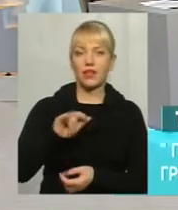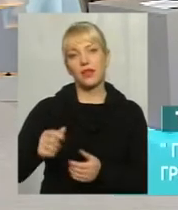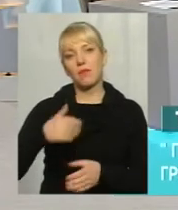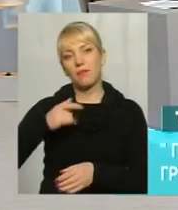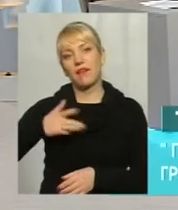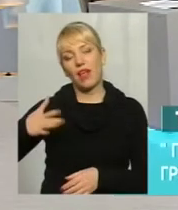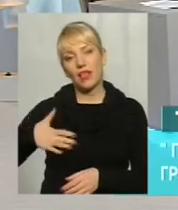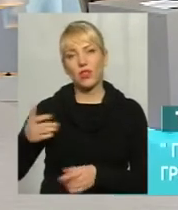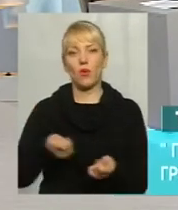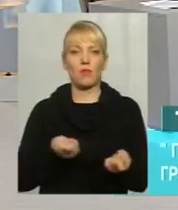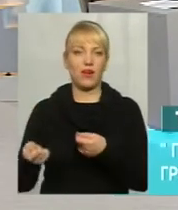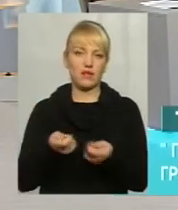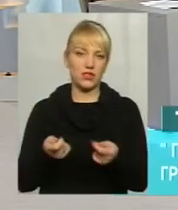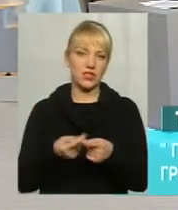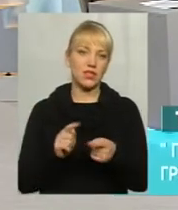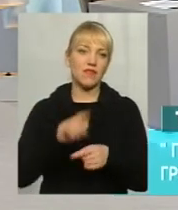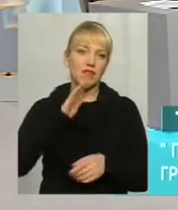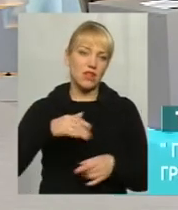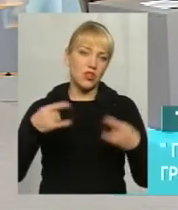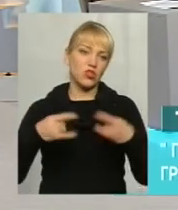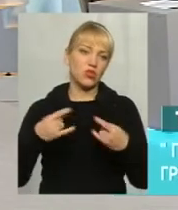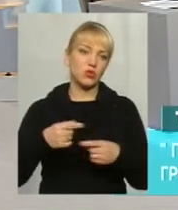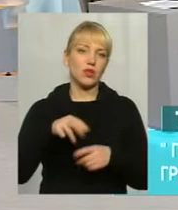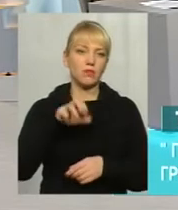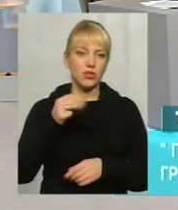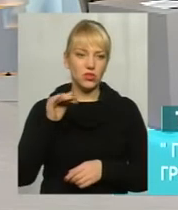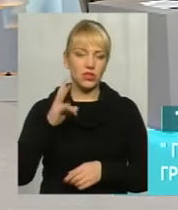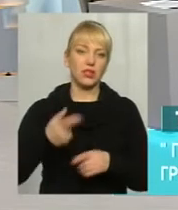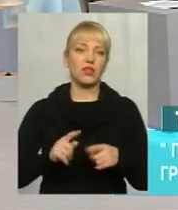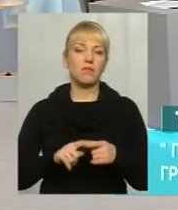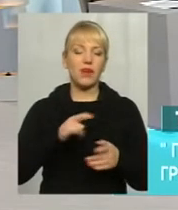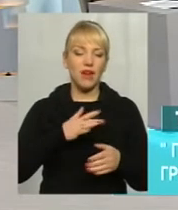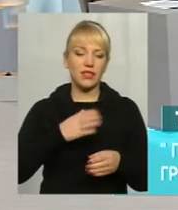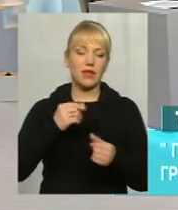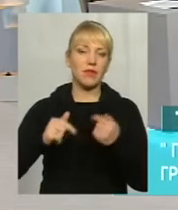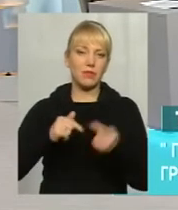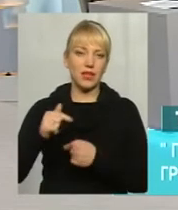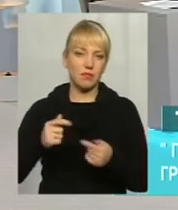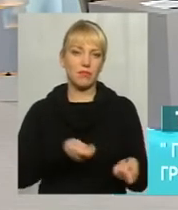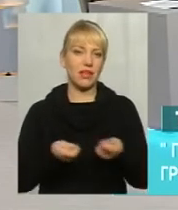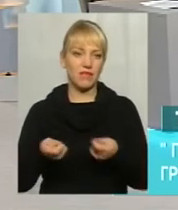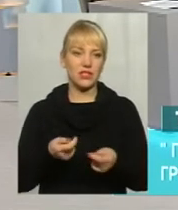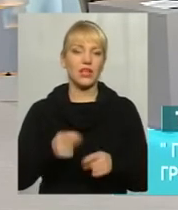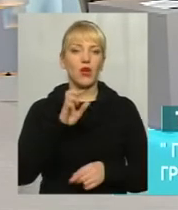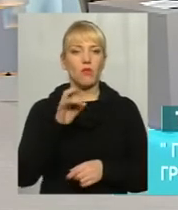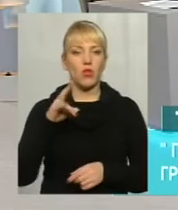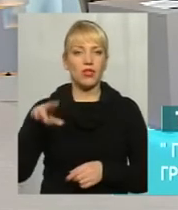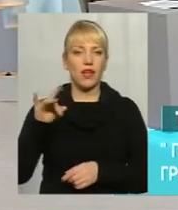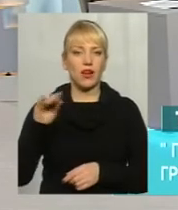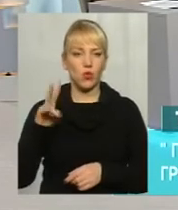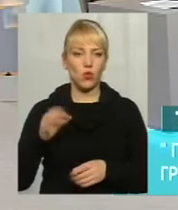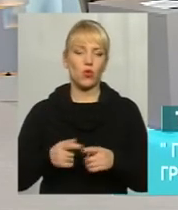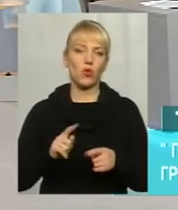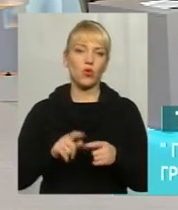перевізника. Отож, в нашій студії Олександр Мішин, приватний підприємець, перевізник та Андрій Бондаренко. Добрий вечір. Добрий вечір.